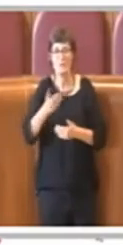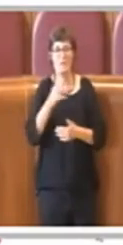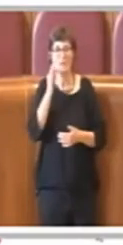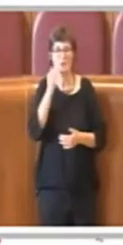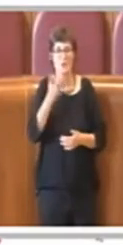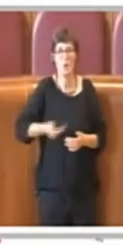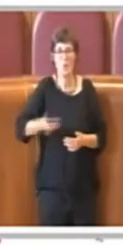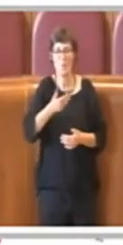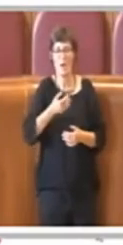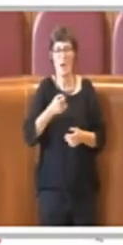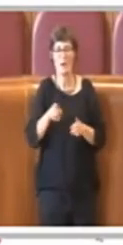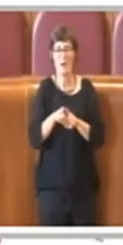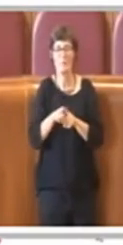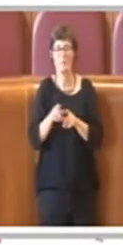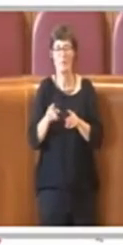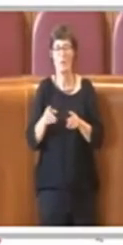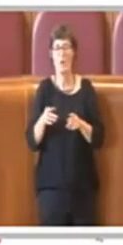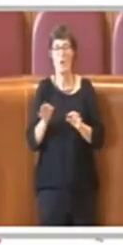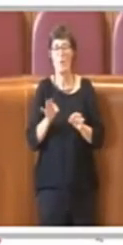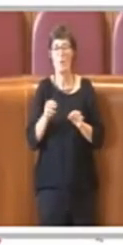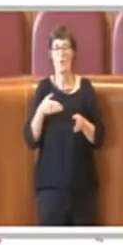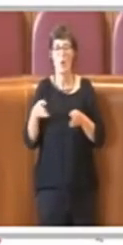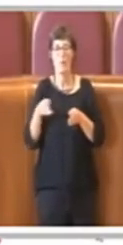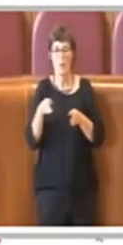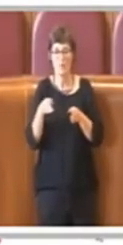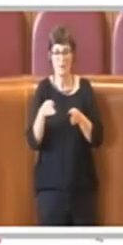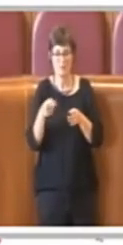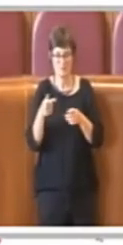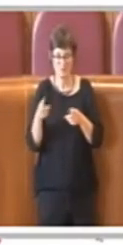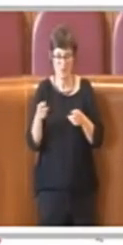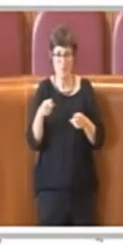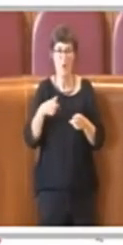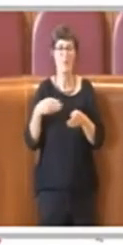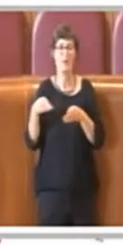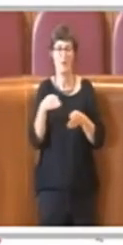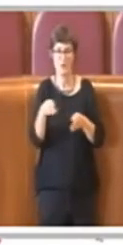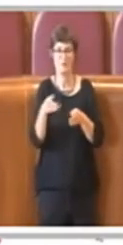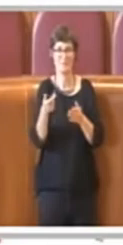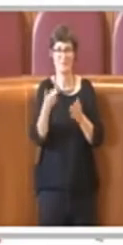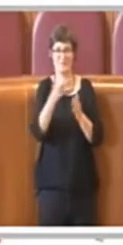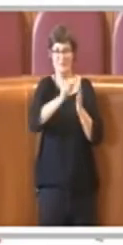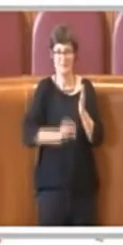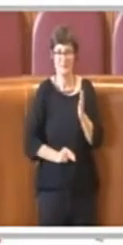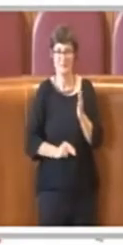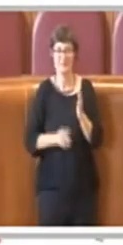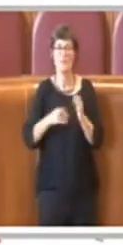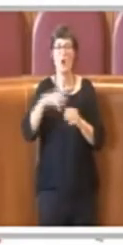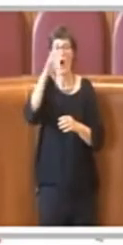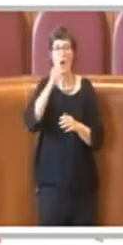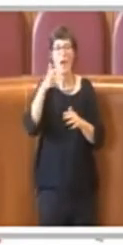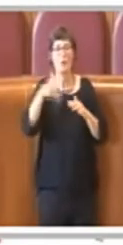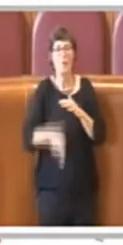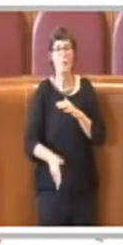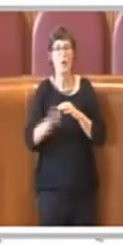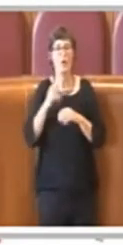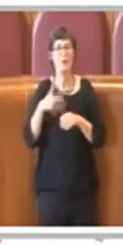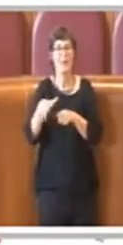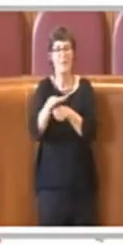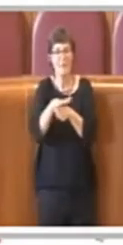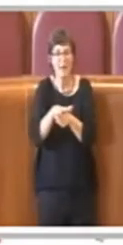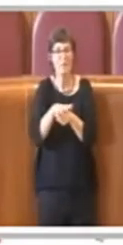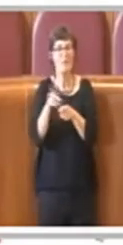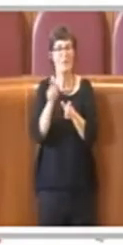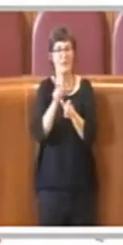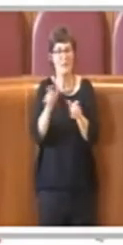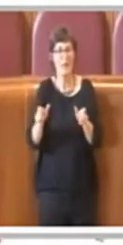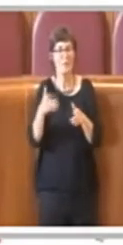istanze delle persone con disabilità, delle loro famiglie o di chi le rappresenta, ma soprattutto l'importanza di metterle in condizione di poterle